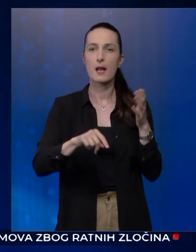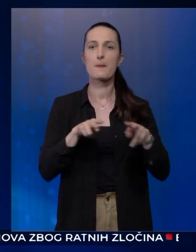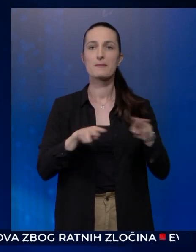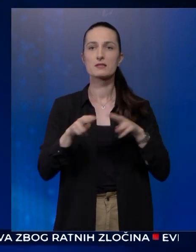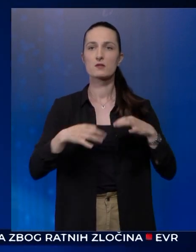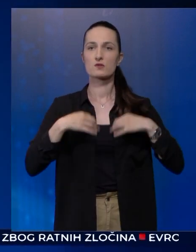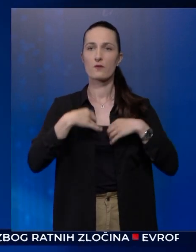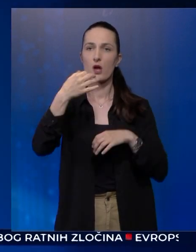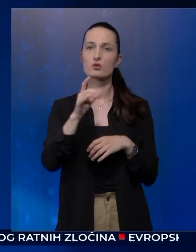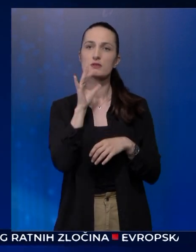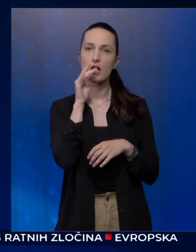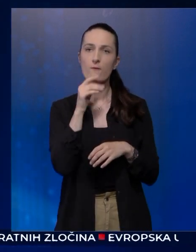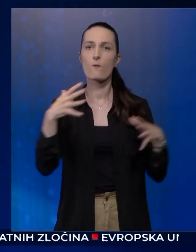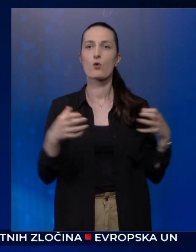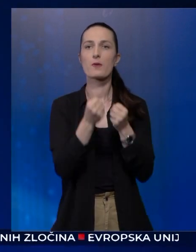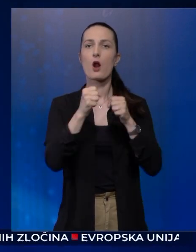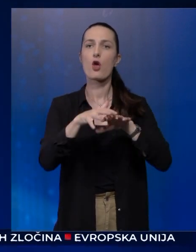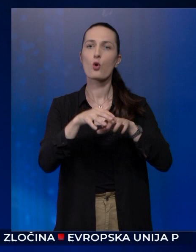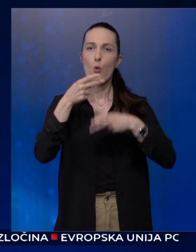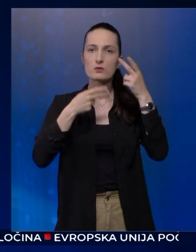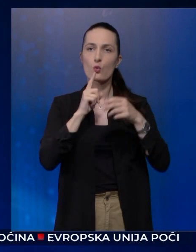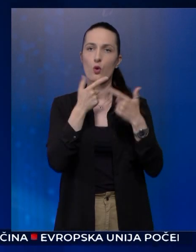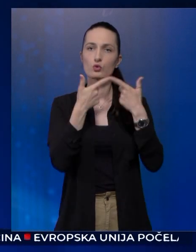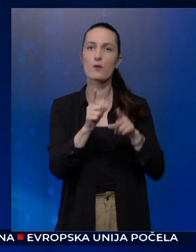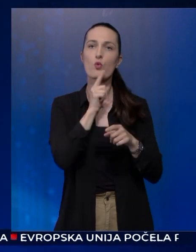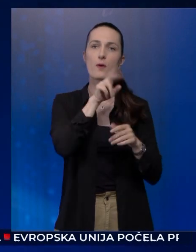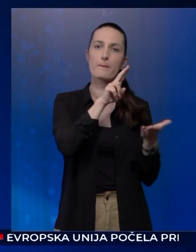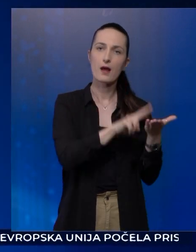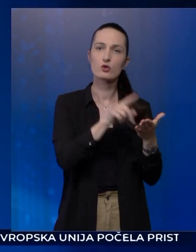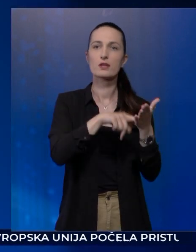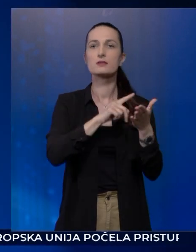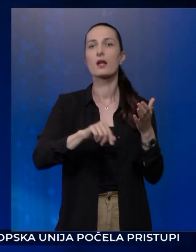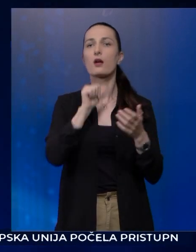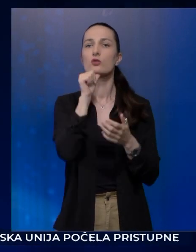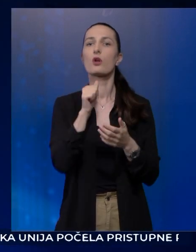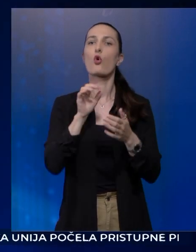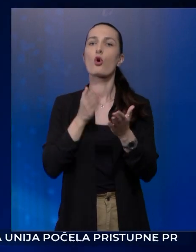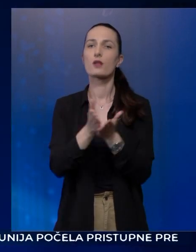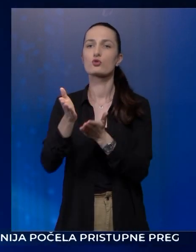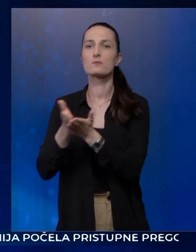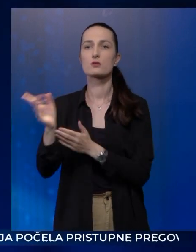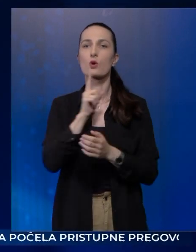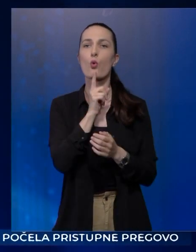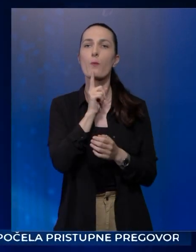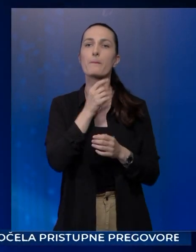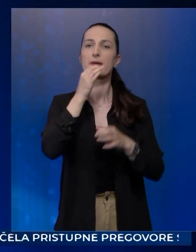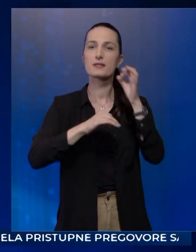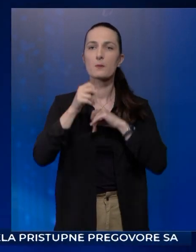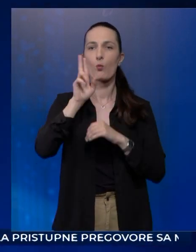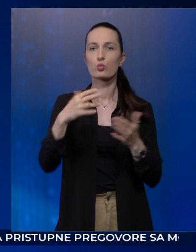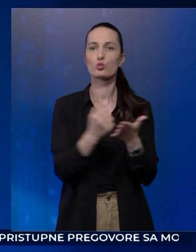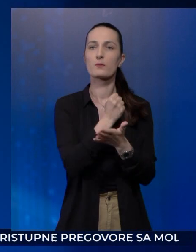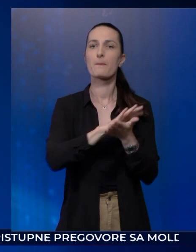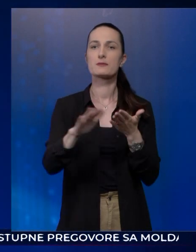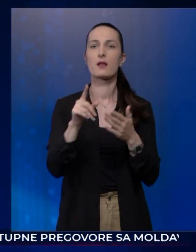kantona Sarajevo je formiralo komisiju koja odobrava ko ima pravo na testiranja i odredilo smjernice o tome koje pacijentice